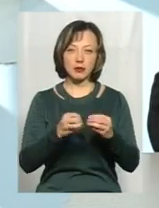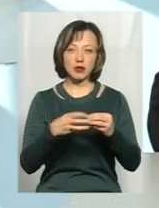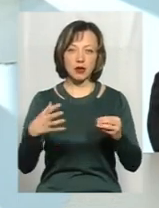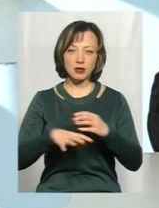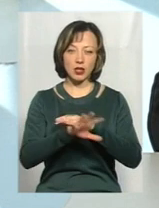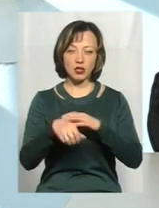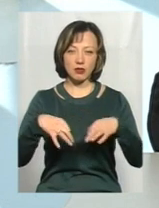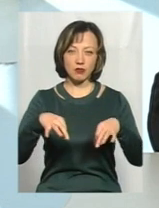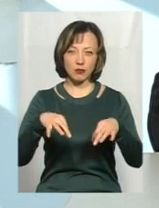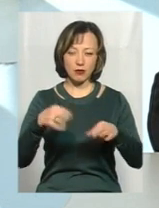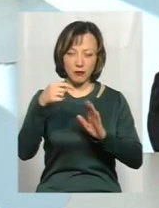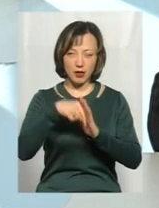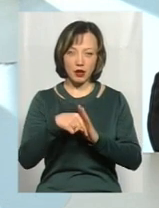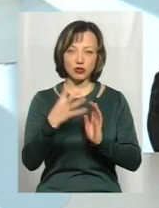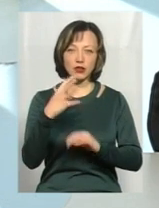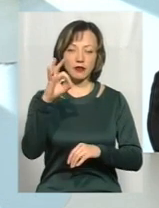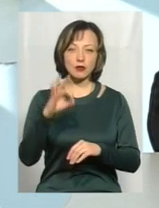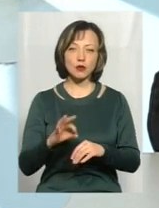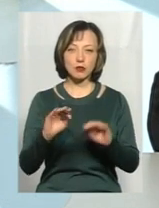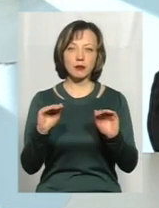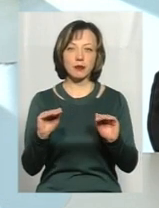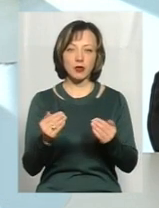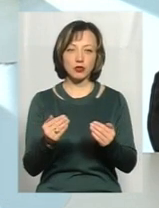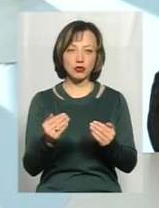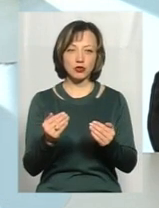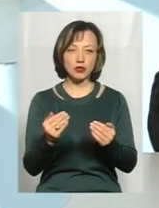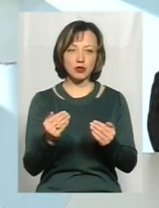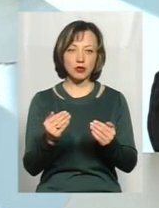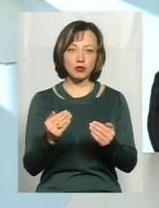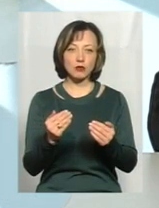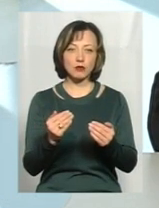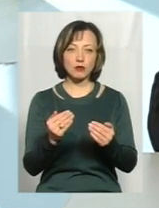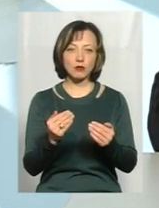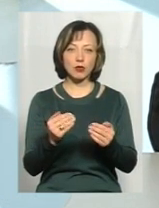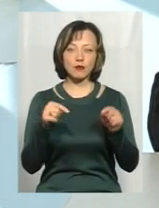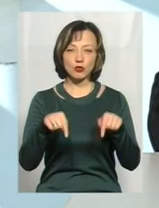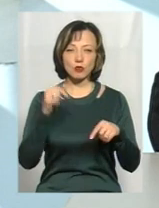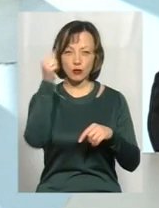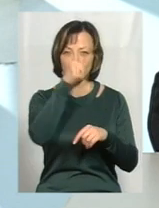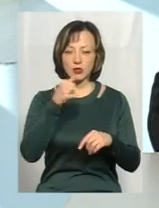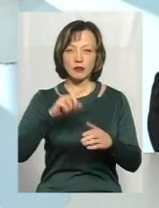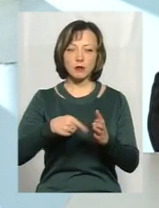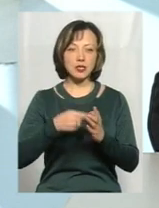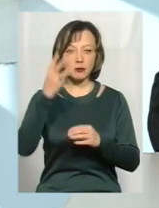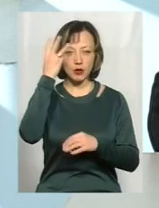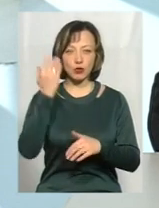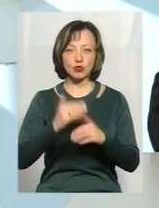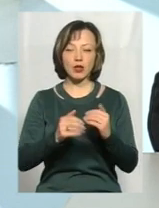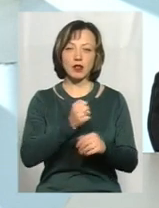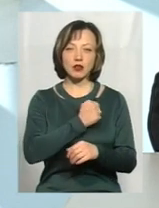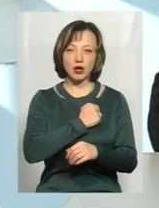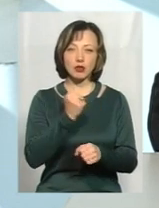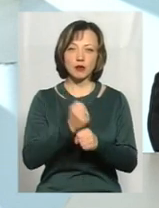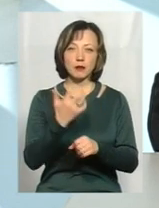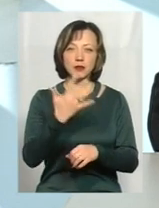крадіжок, тобто на 4% менше. З початку поточного року в місті Хмельницькому вже, на жаль, чинено